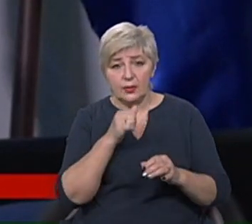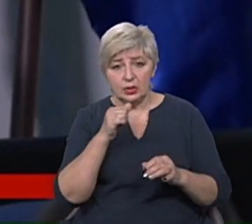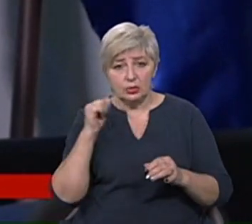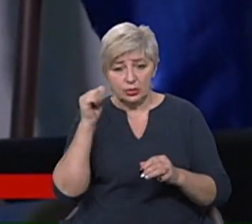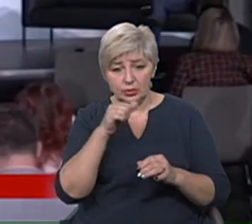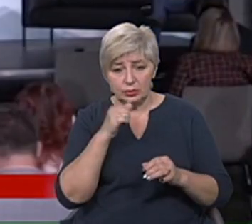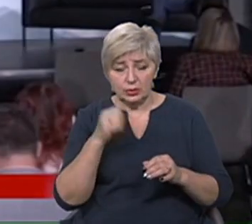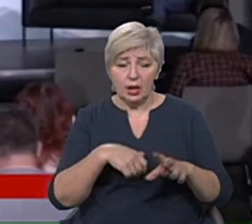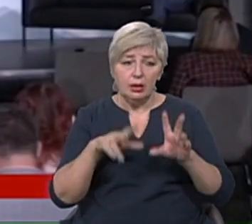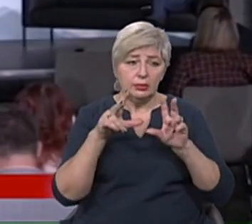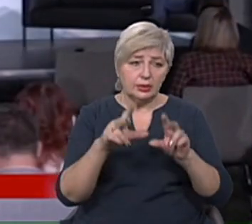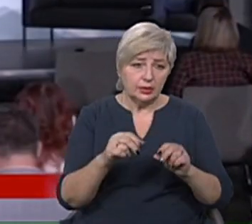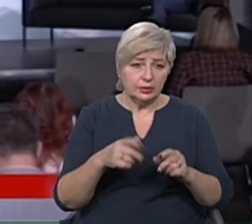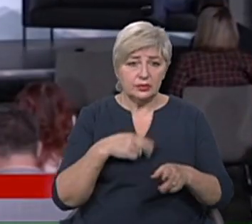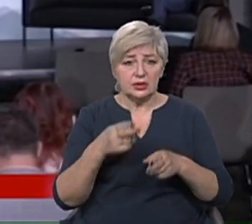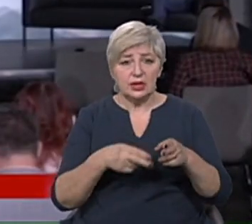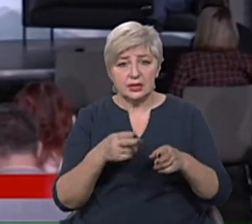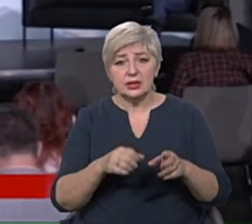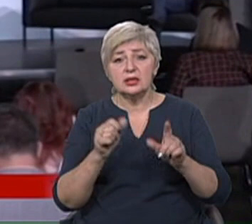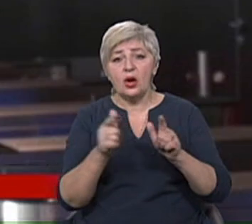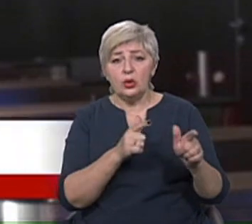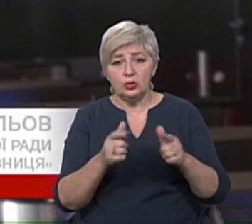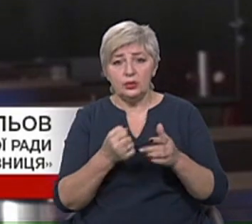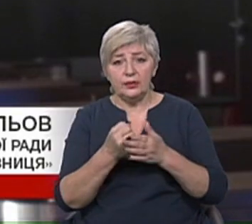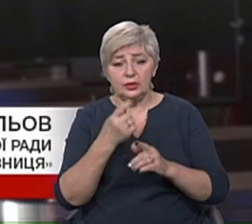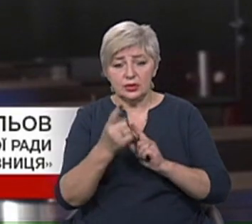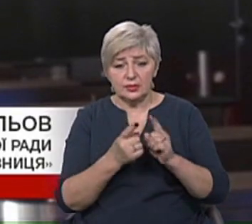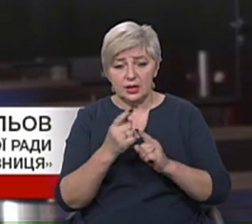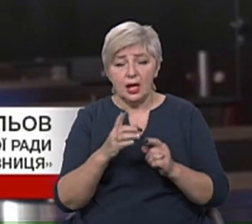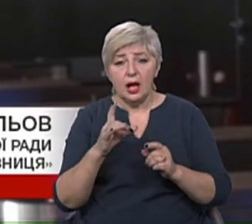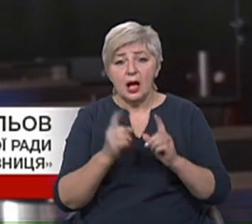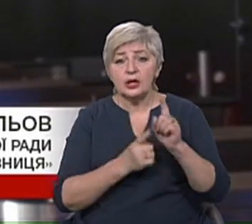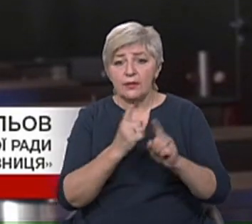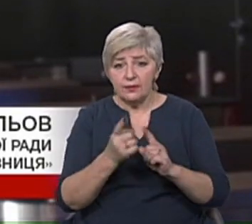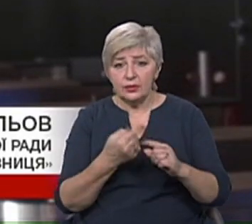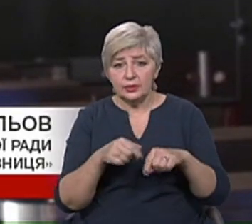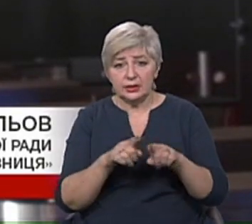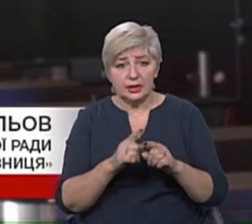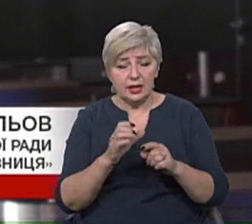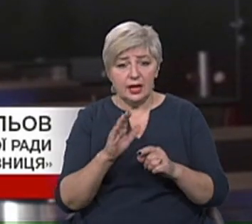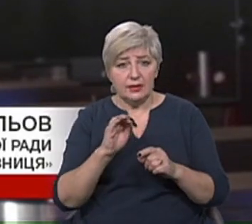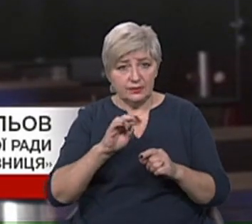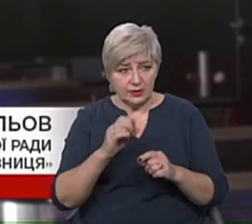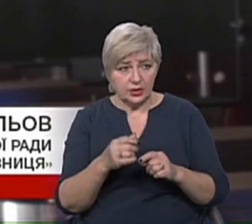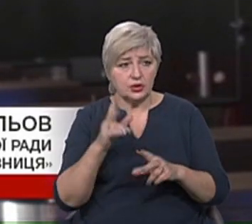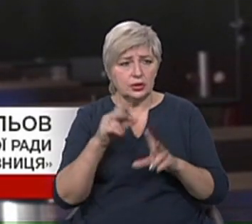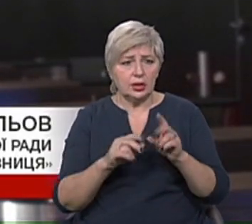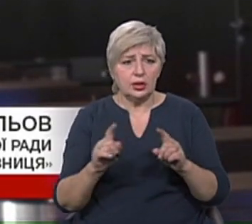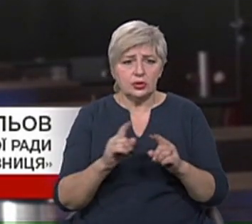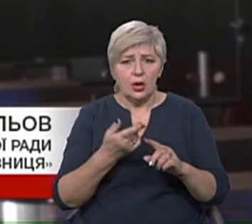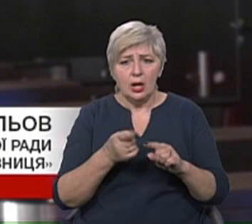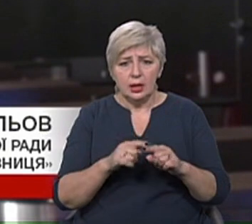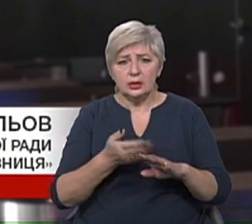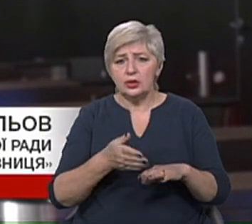переконував, залізниця готова до змін. Реформа – така річ, яку всі вважають, що це важко і ніхто ніколи не готовий,